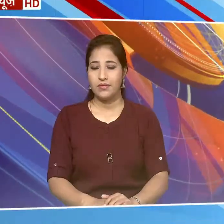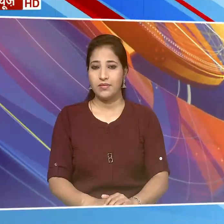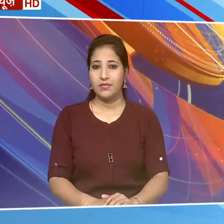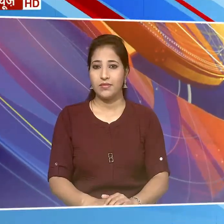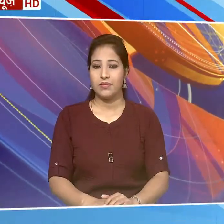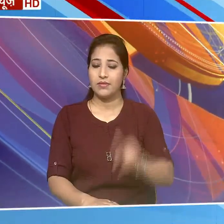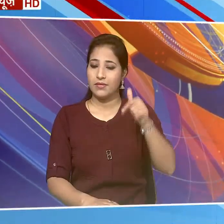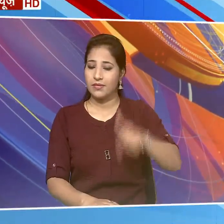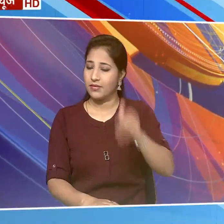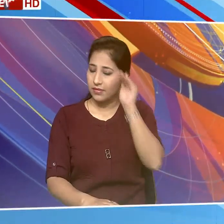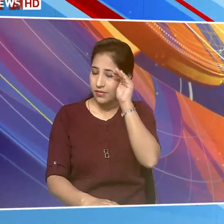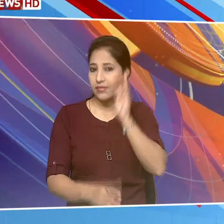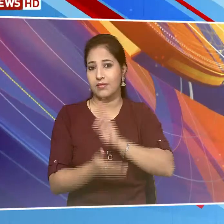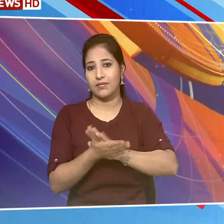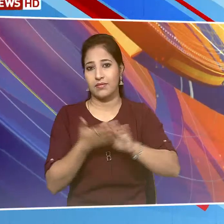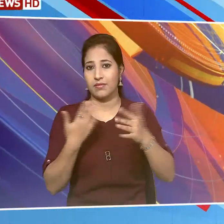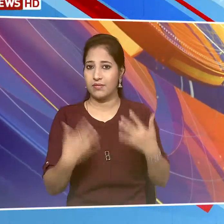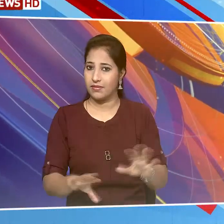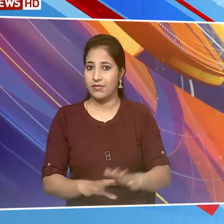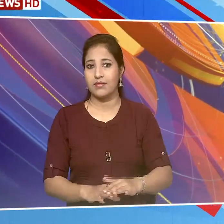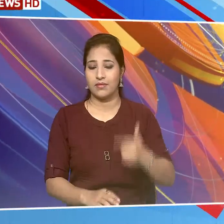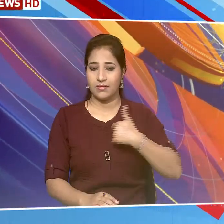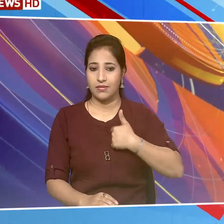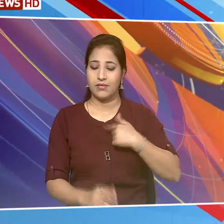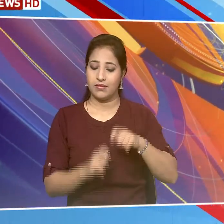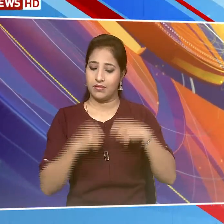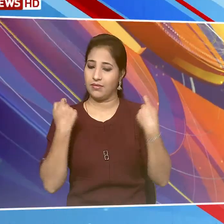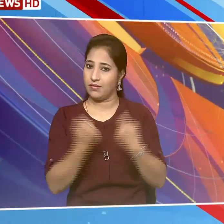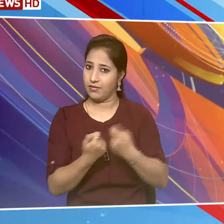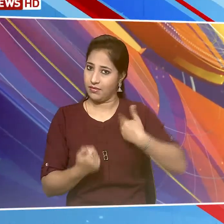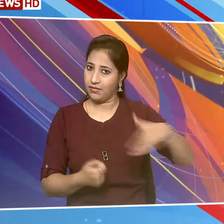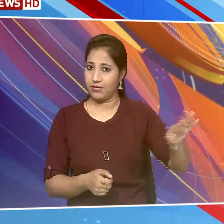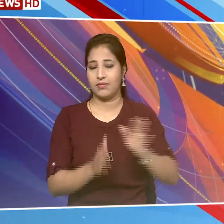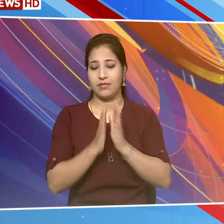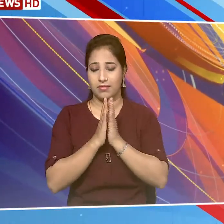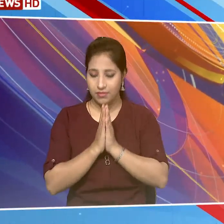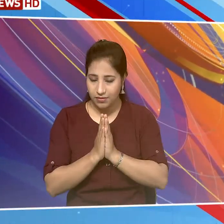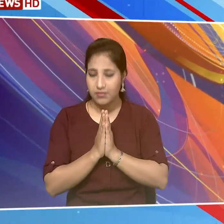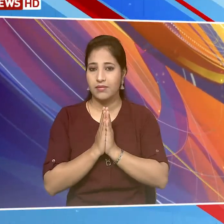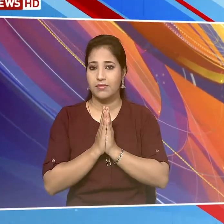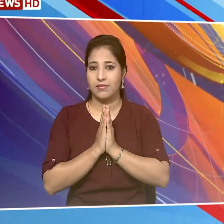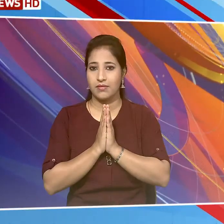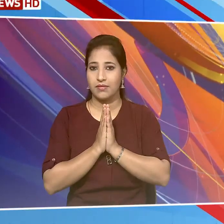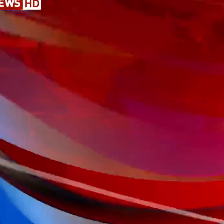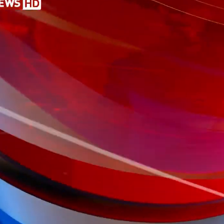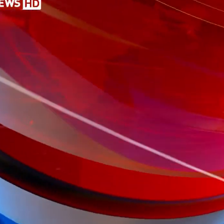इस समाचार बुलिटिन में बस इतना ही हमारी पूरी टीम को दीज़े अजाज़त नमस्कार